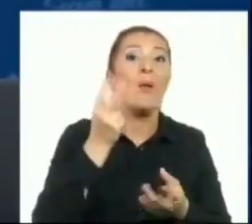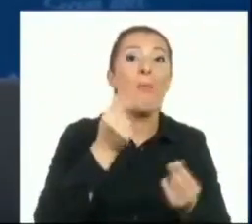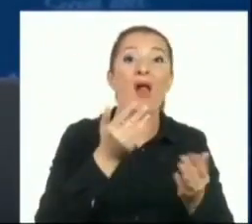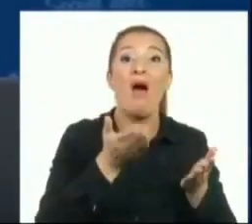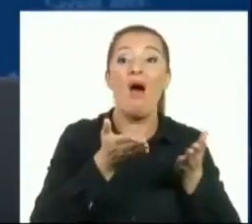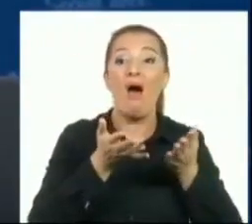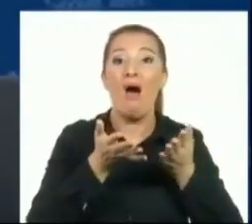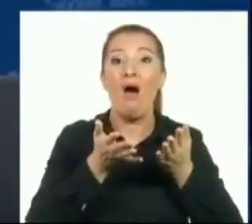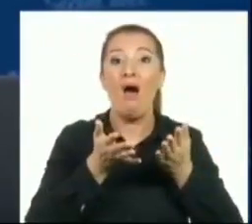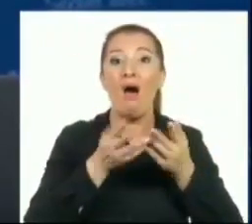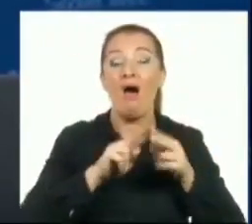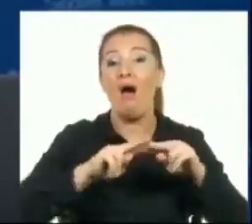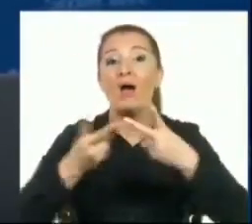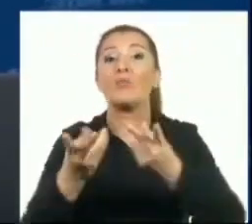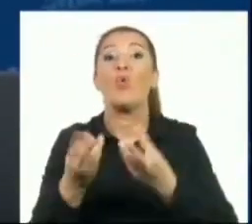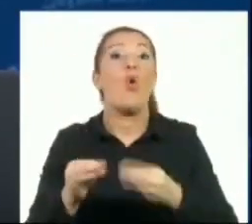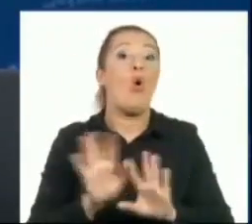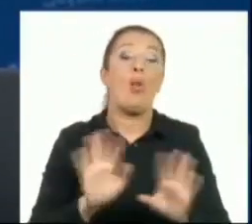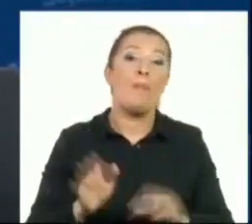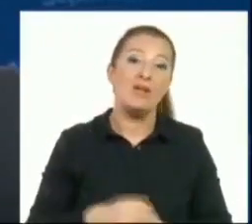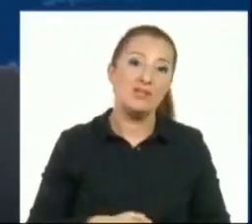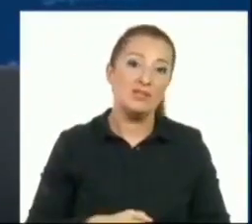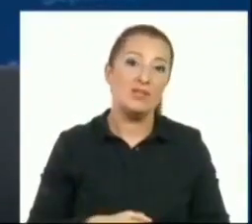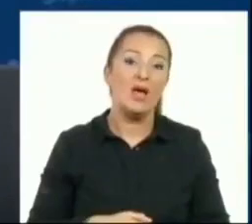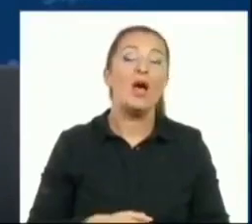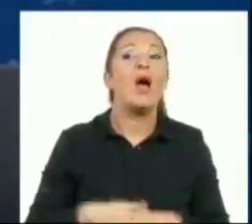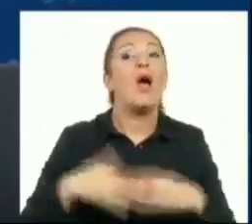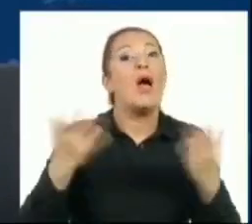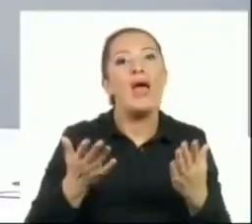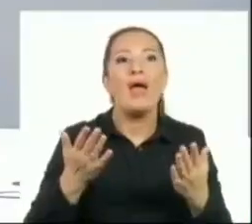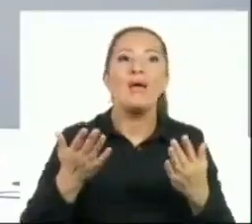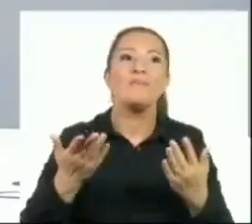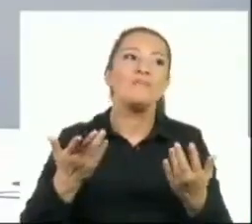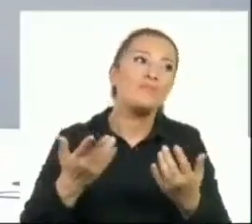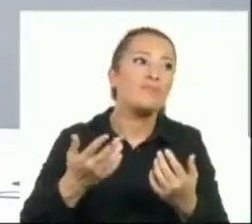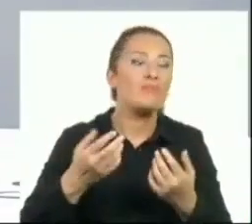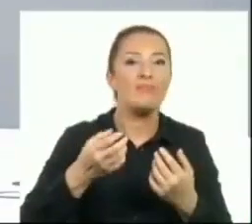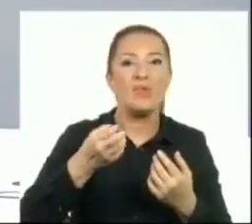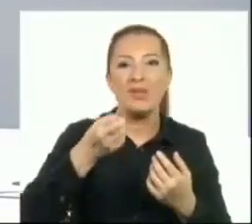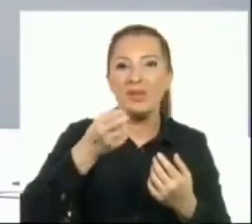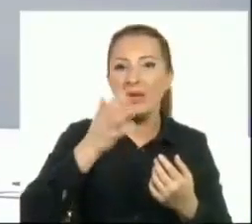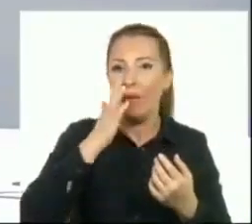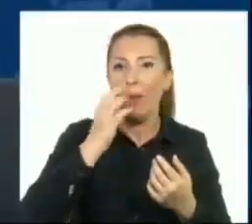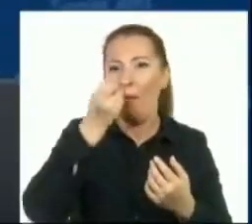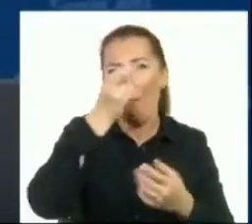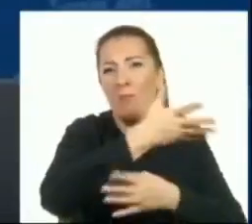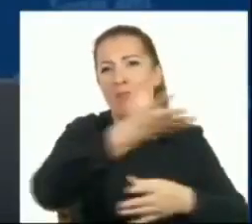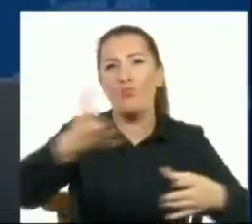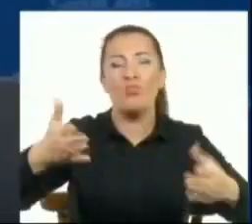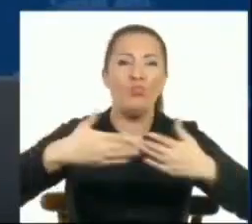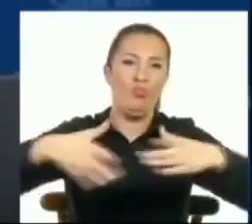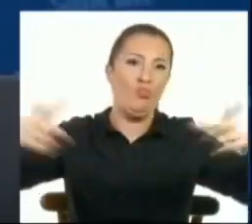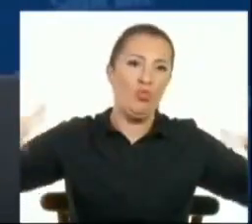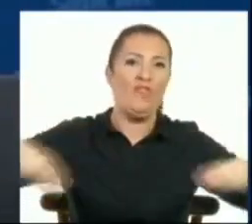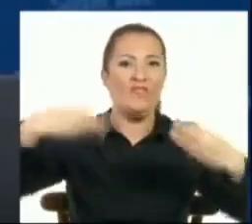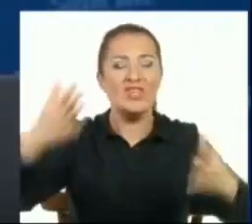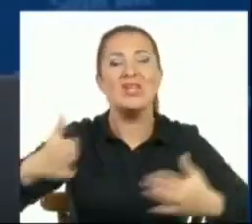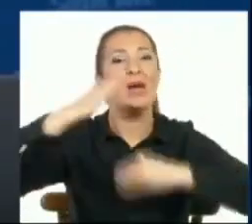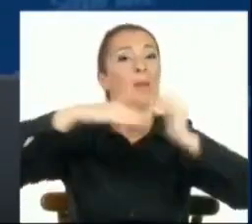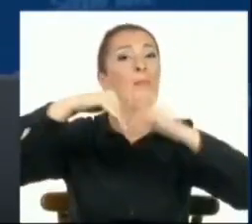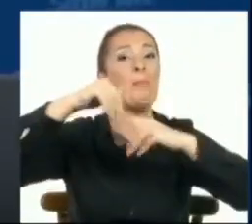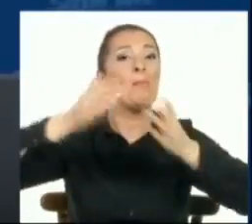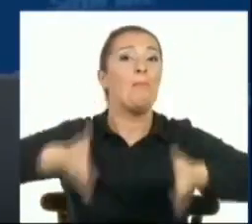aktaramaz. Ama arazi verir, bina verir. Veriyor. Ne yapıyor peki? Bu vakıflar ne yapmış? Bu